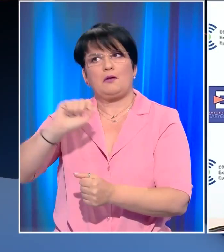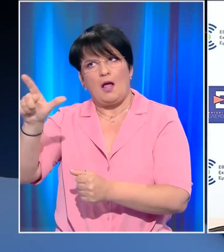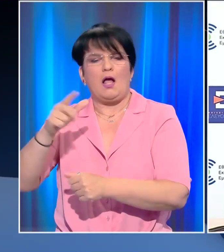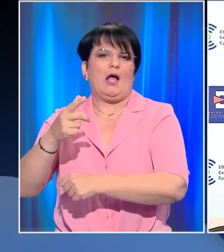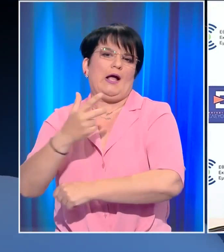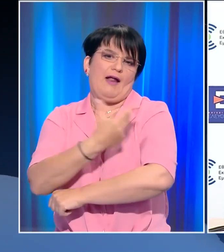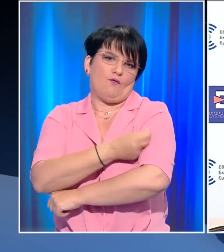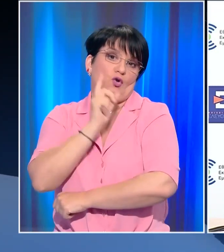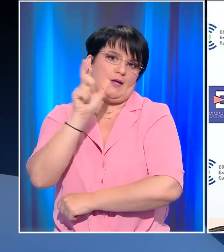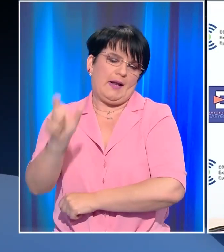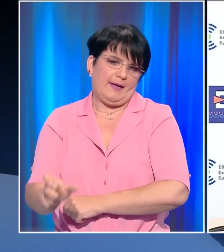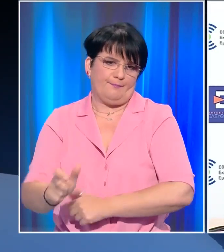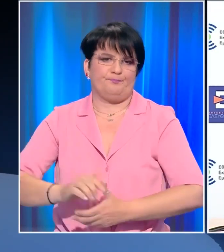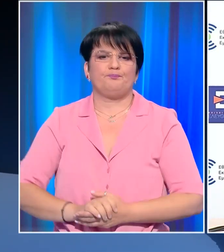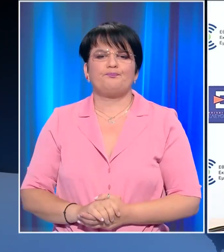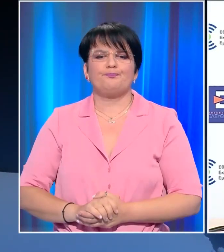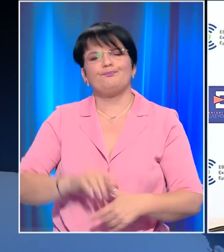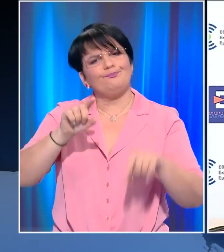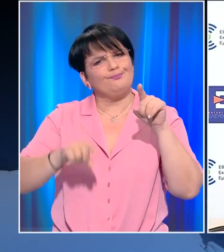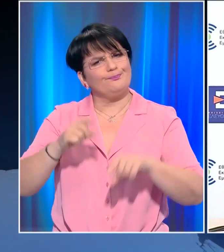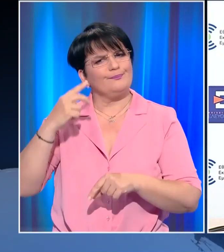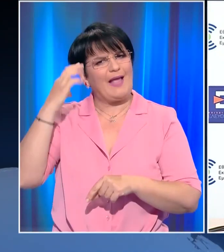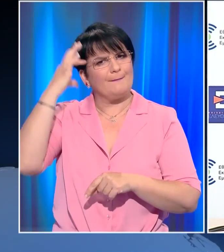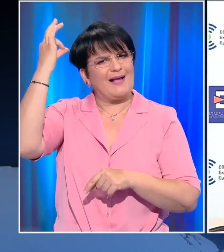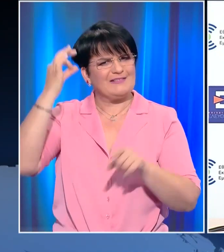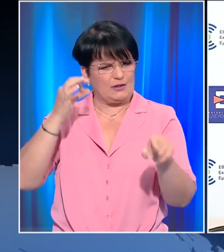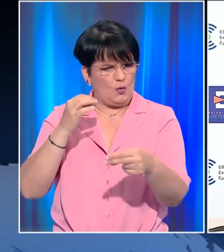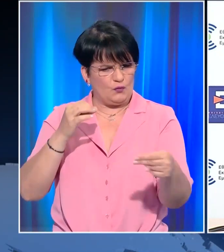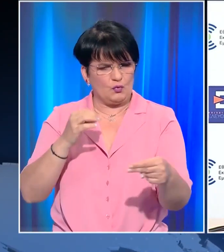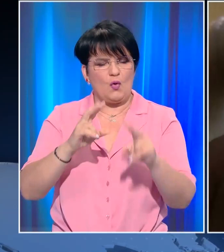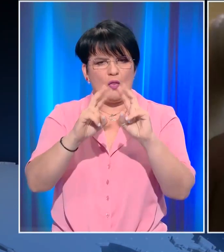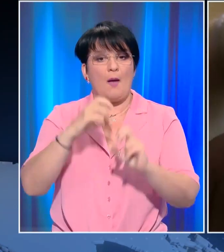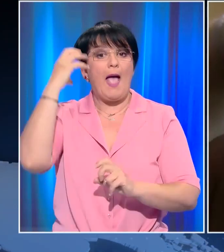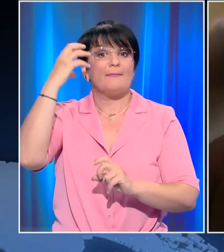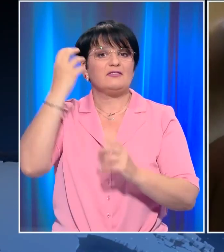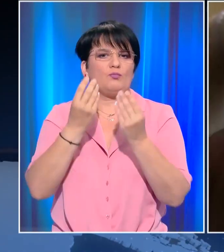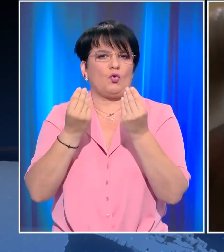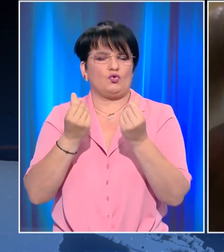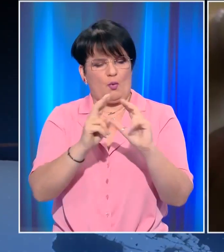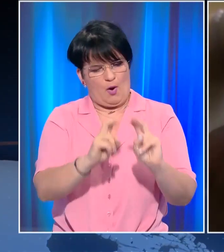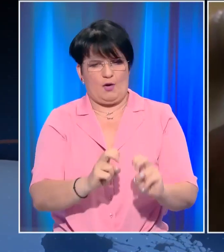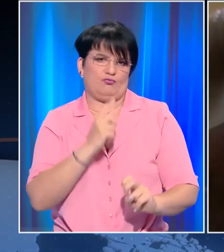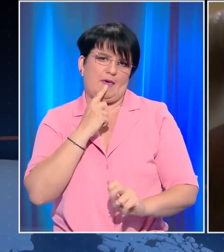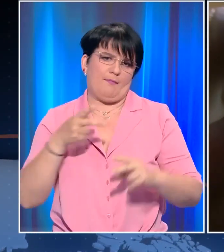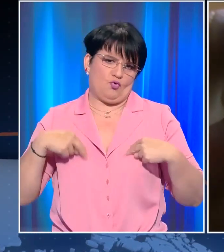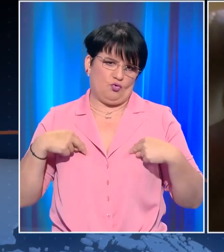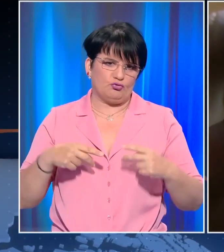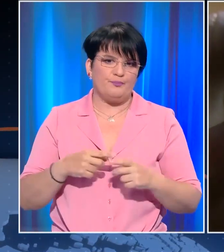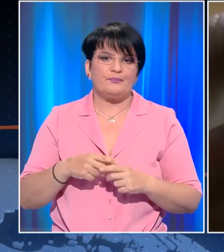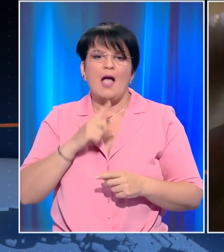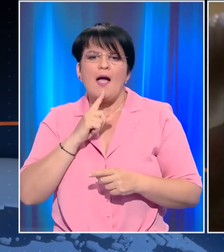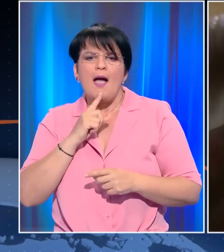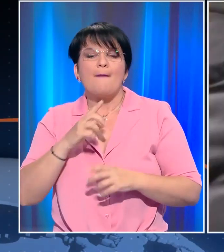αναφέρθηκαν προφανώς διερευμόνται με συγκεκριμένο τρόπο, επιστημονικό τρόπο. Το πρώτο περιστατικό που εμφανίστηκε στη Μεγαλόνισο